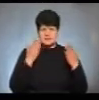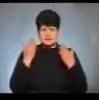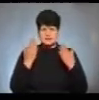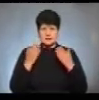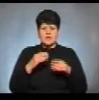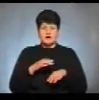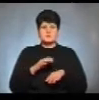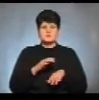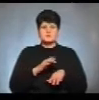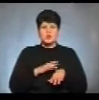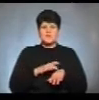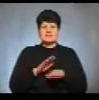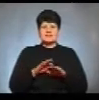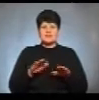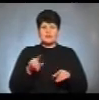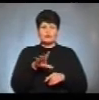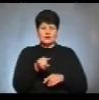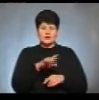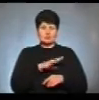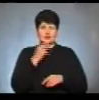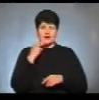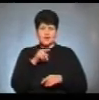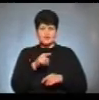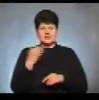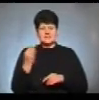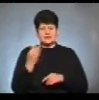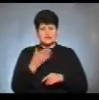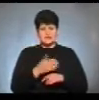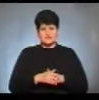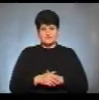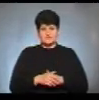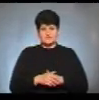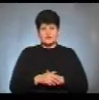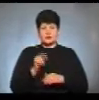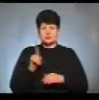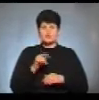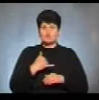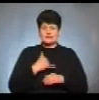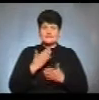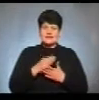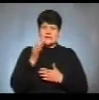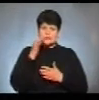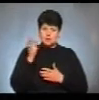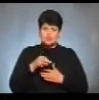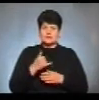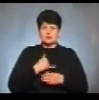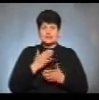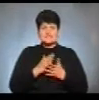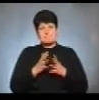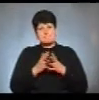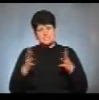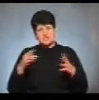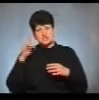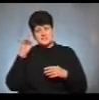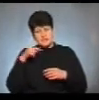вболівав за дітей. Вони були кращими і цікавішими. Ну, тому що в нас є досвід, в нас є більші знання, а